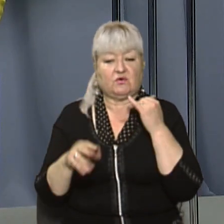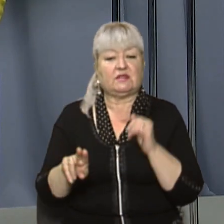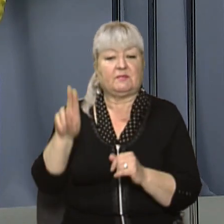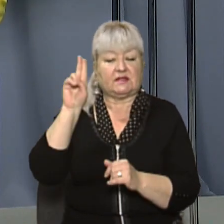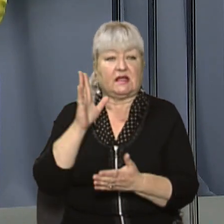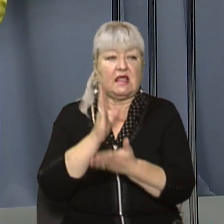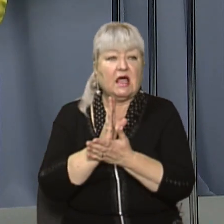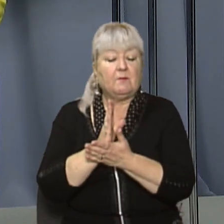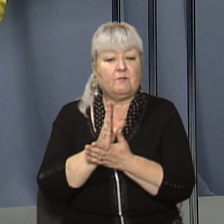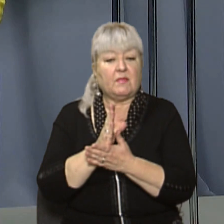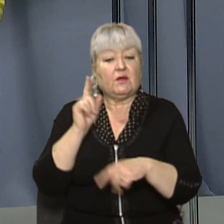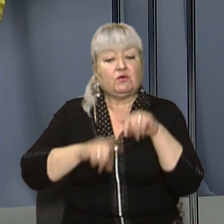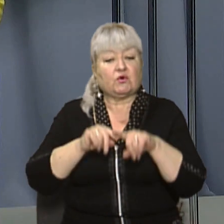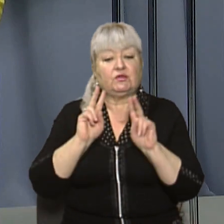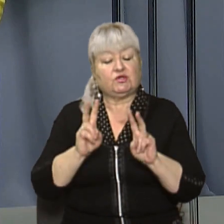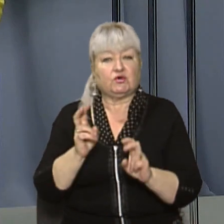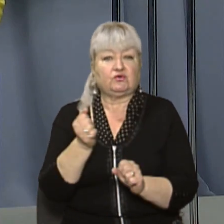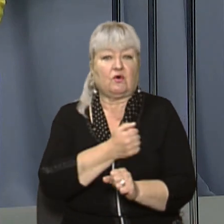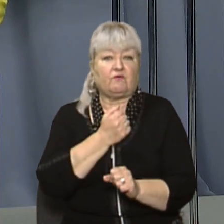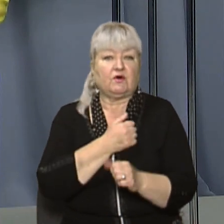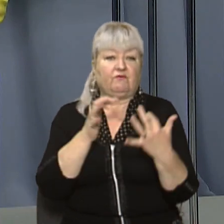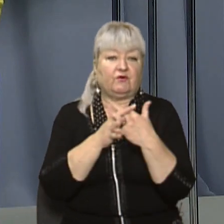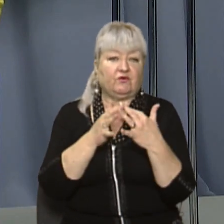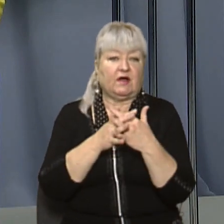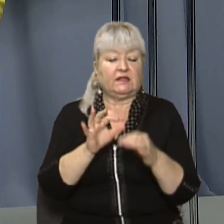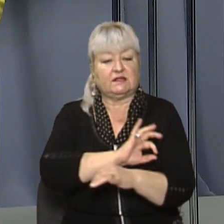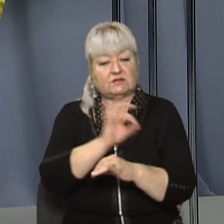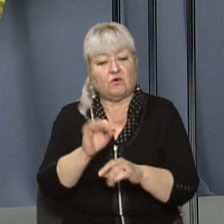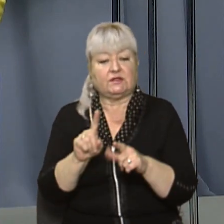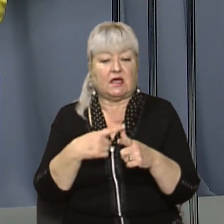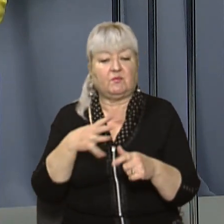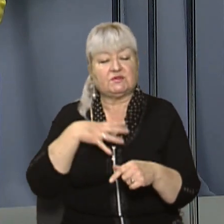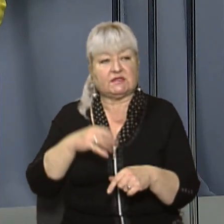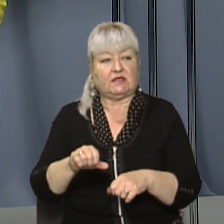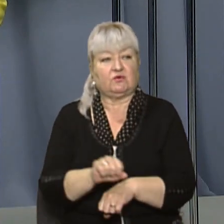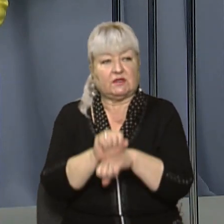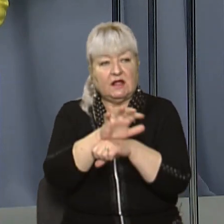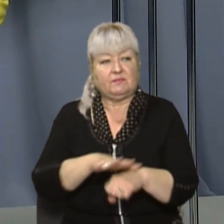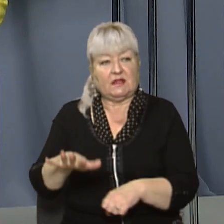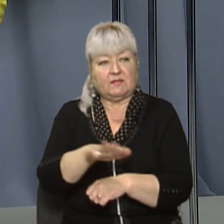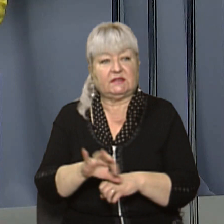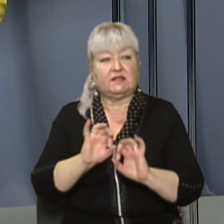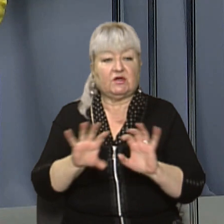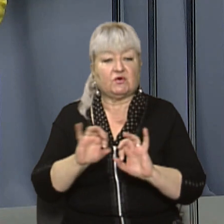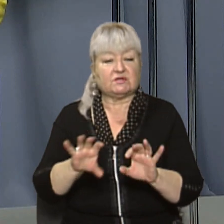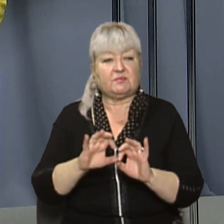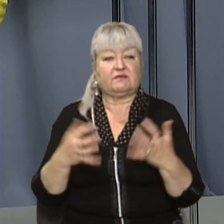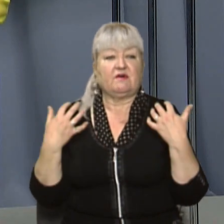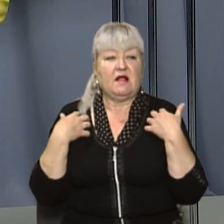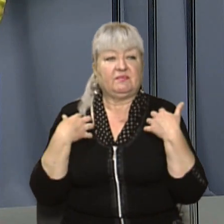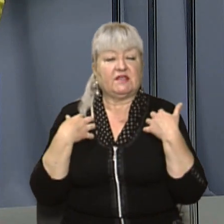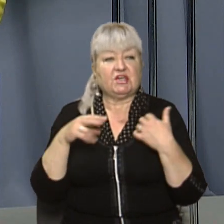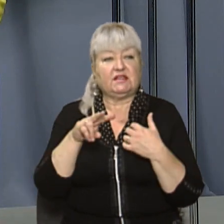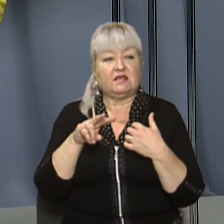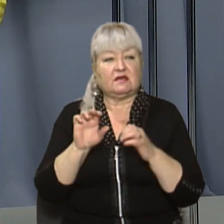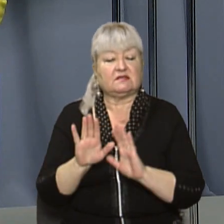родичів, що воювали на Сході або ж загинули на Майдані, розповів нашим кореспондентам заступник начальника ліцею Тарас Грицевич.